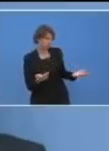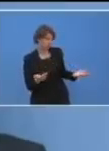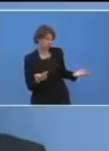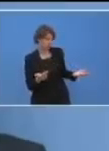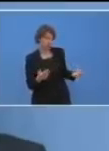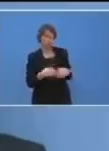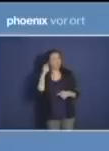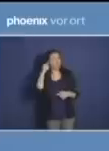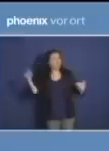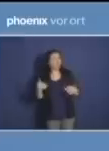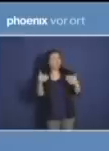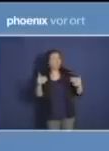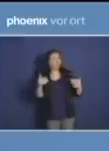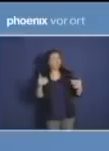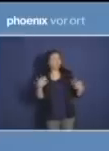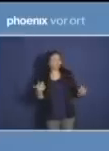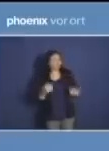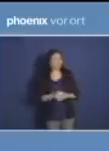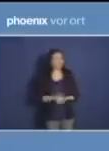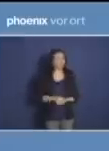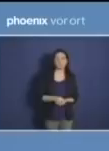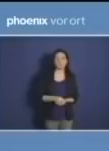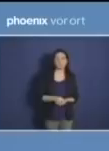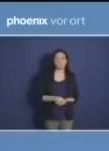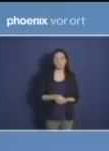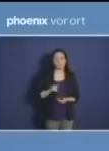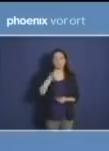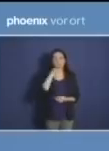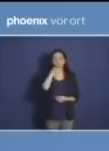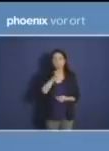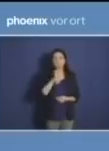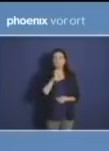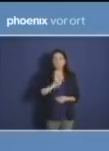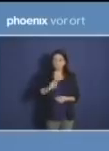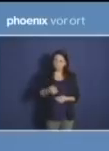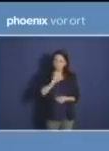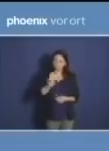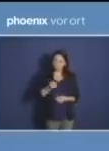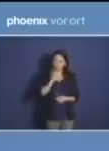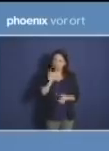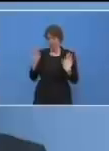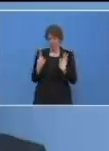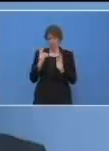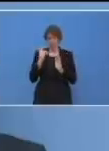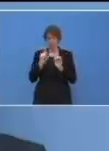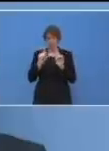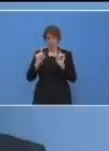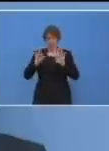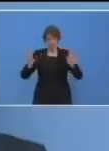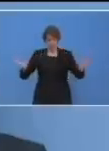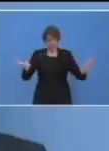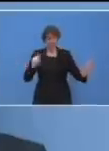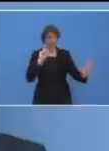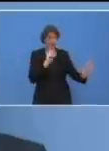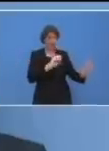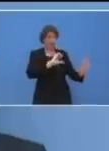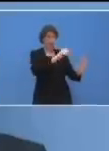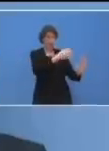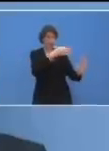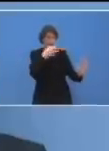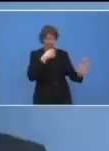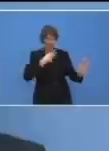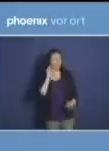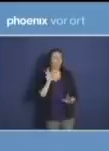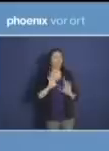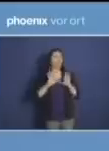Das war ausführlich. Sie haben ja wiederholt gesagt, dass Sie sich zurückziehen wollen. Habe ich Sie in der ersten Frage